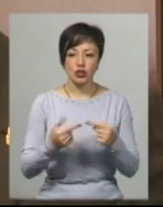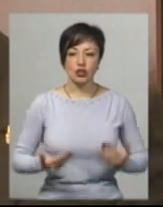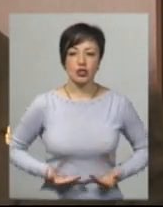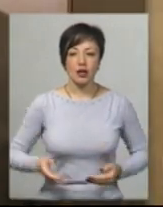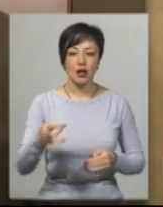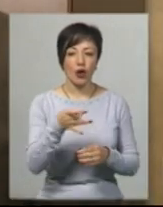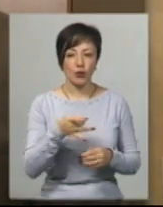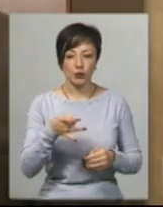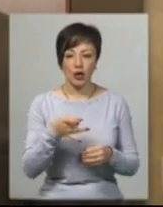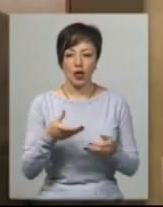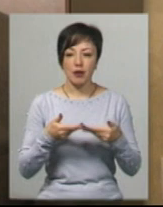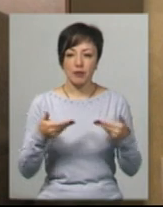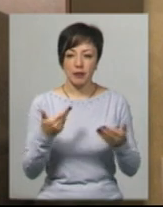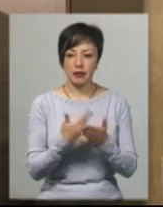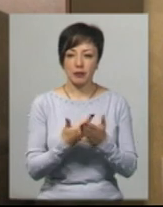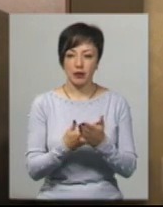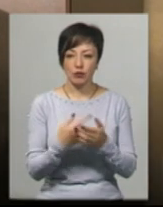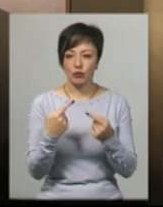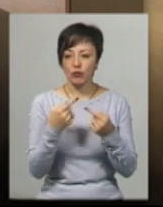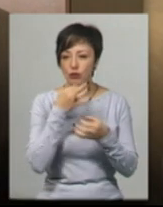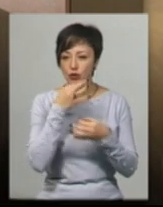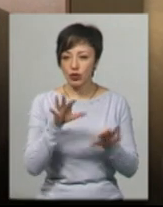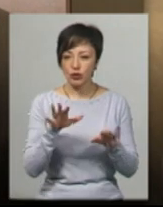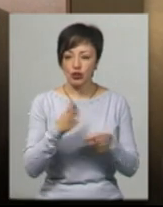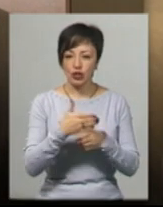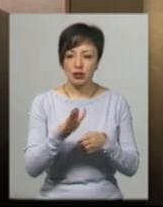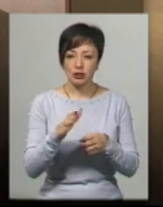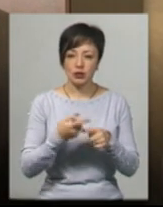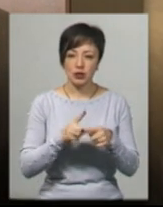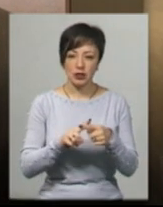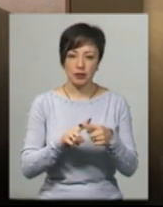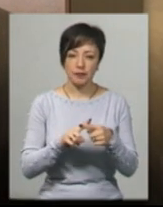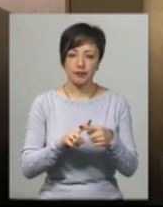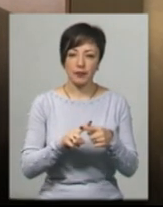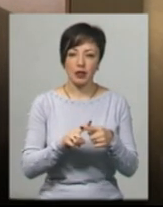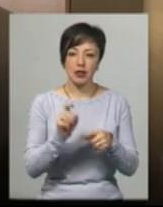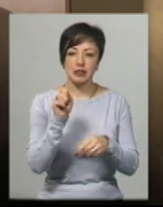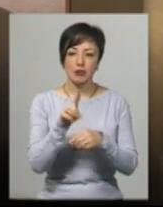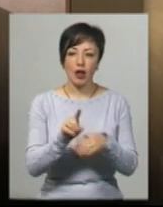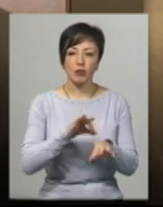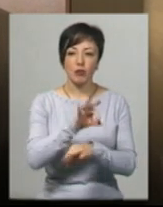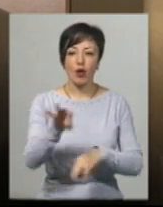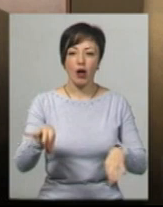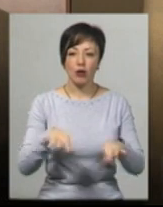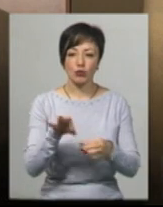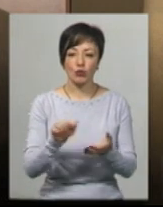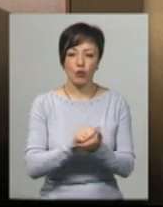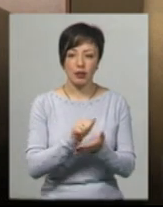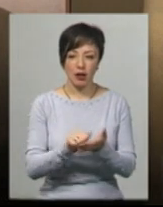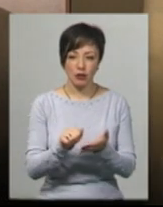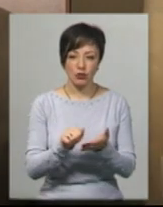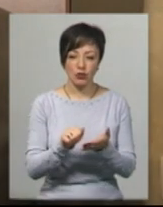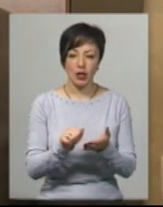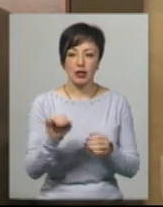мікрорайону. Ми беремо будь-яку частинку тих візуалізацій і на них замовляємо проєктно-кошторисну документацію